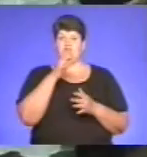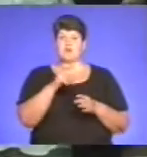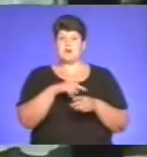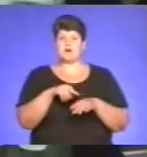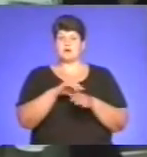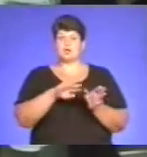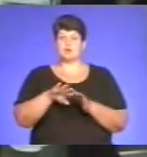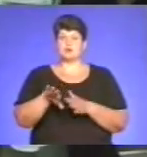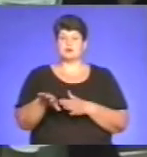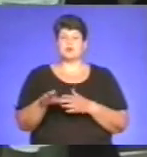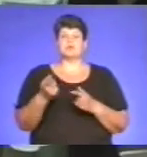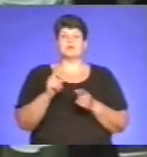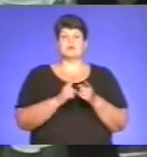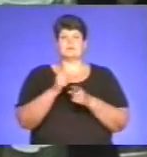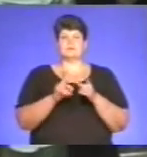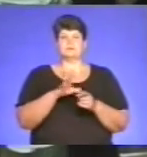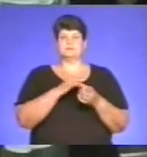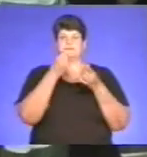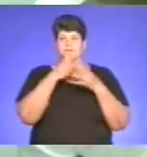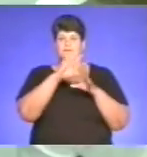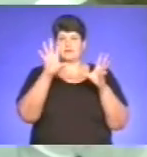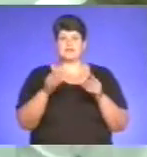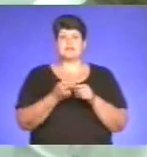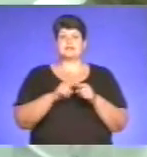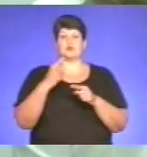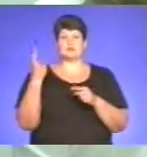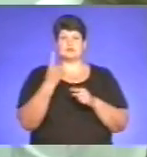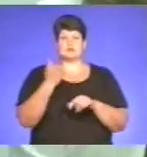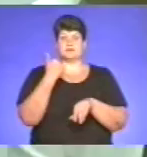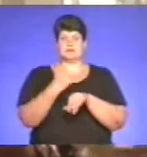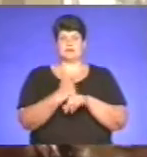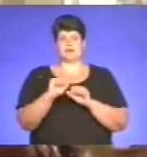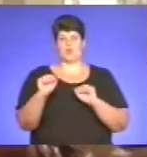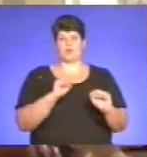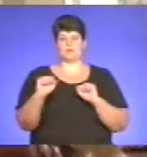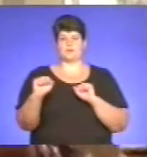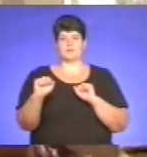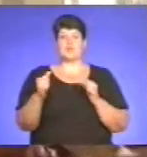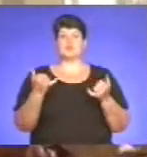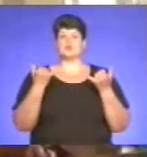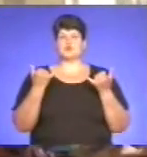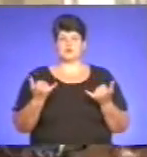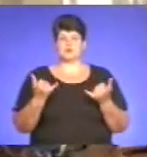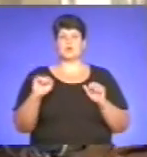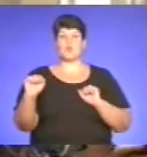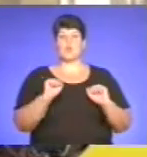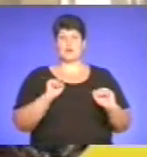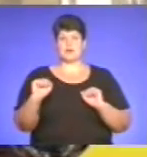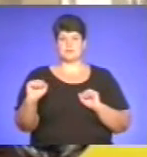Щоб реформування пройшло позитивно для всіх, це один з пріоритетів і для уряду. Сьогодні уряд